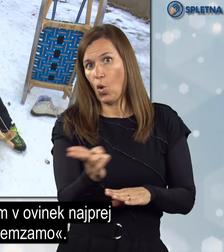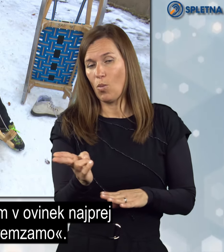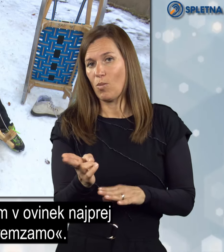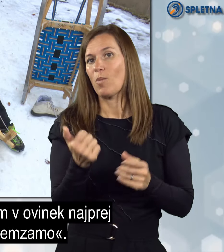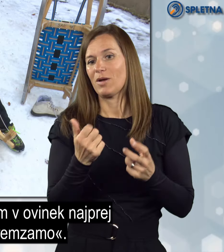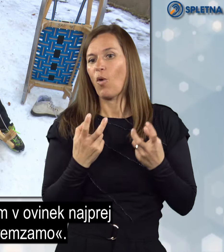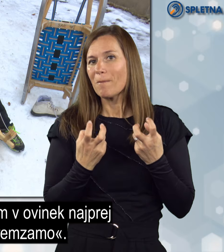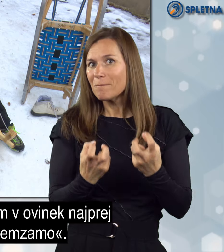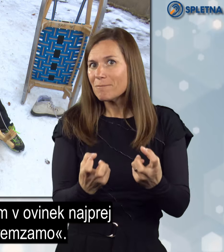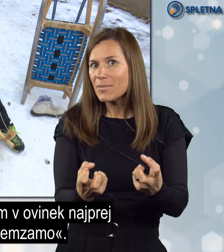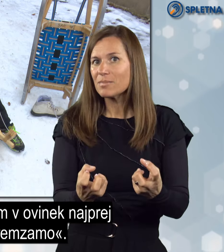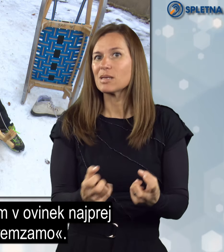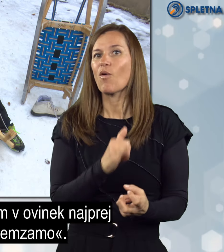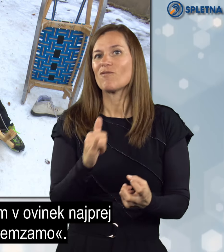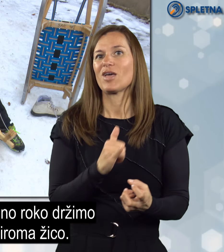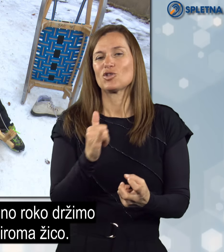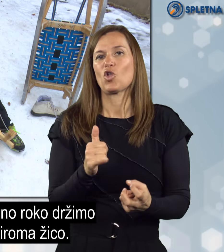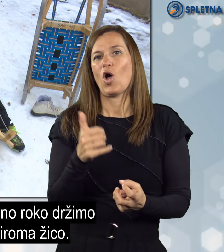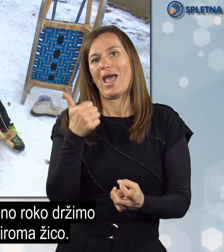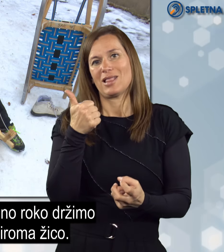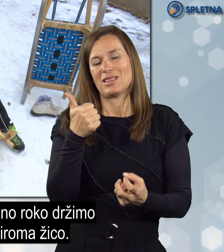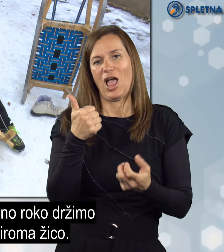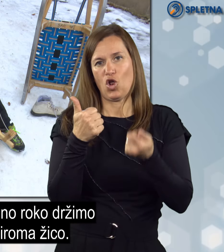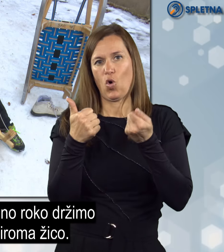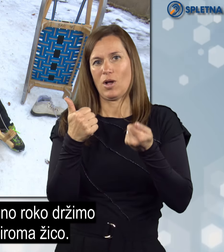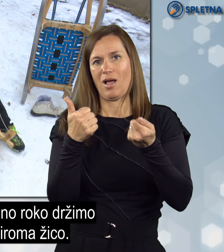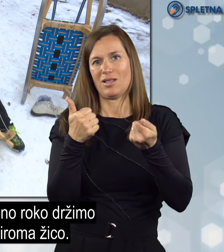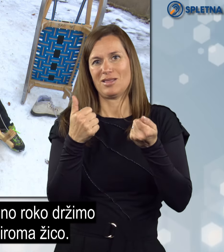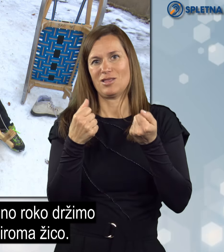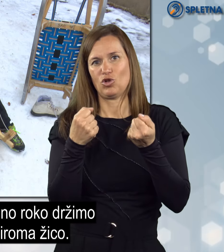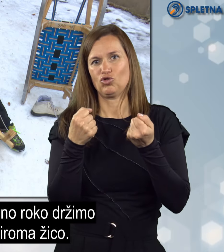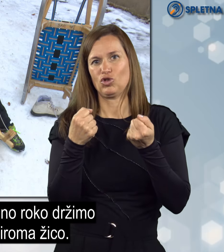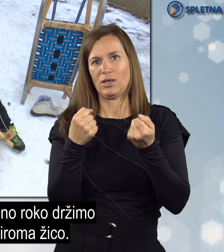seveda najprej zaprenzamo, vedno držimo z eno roko